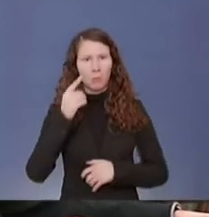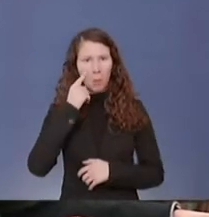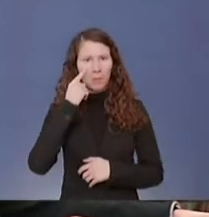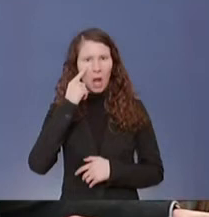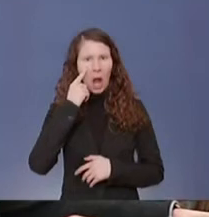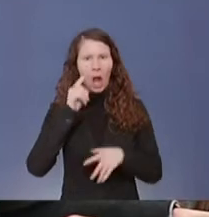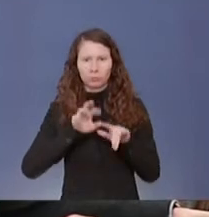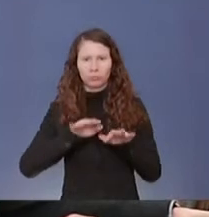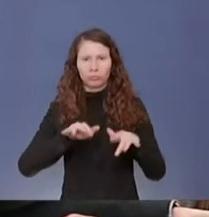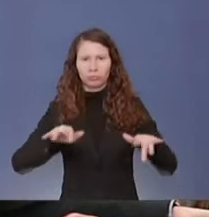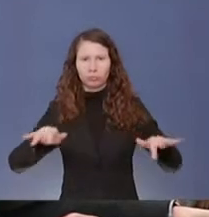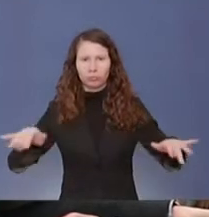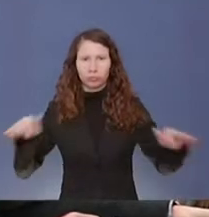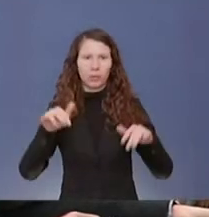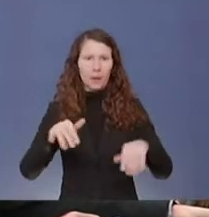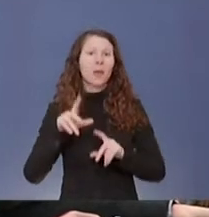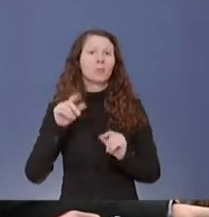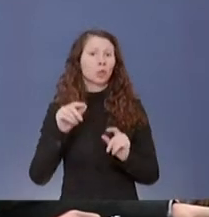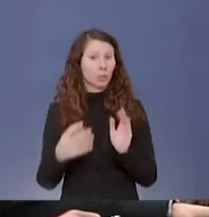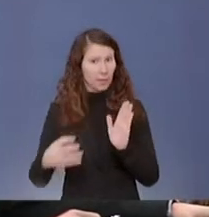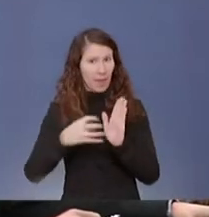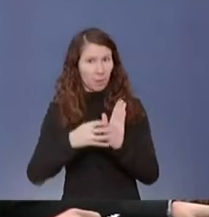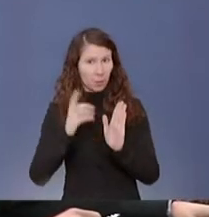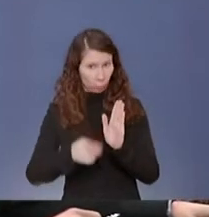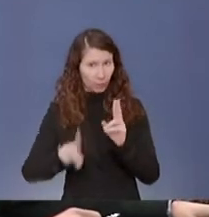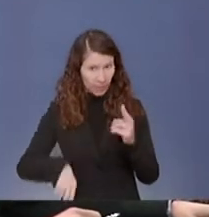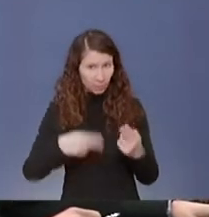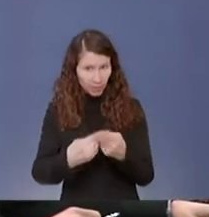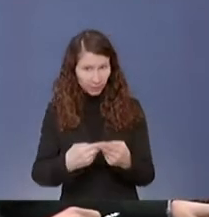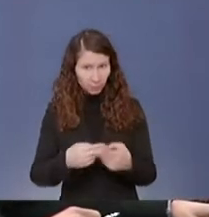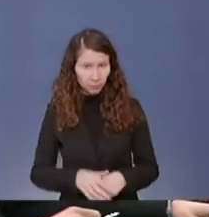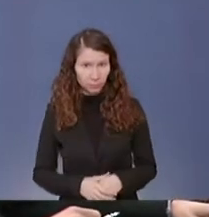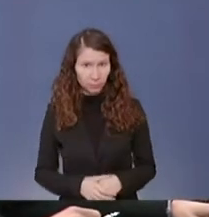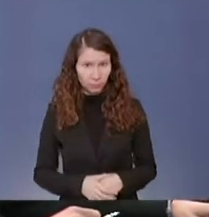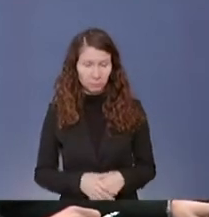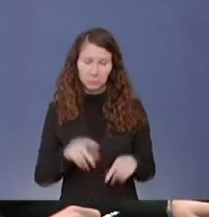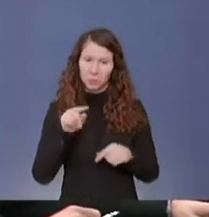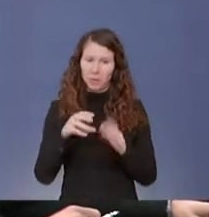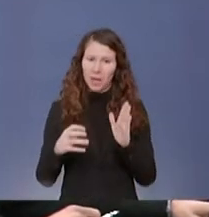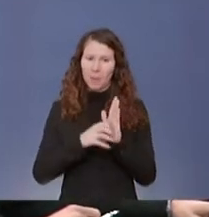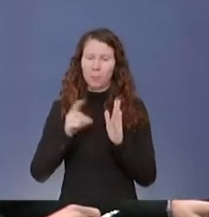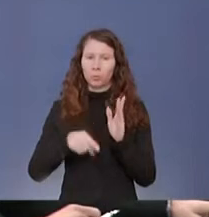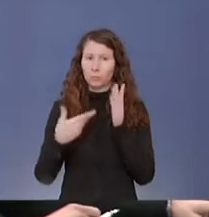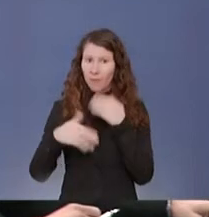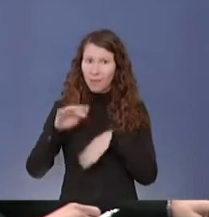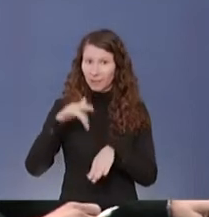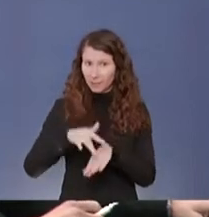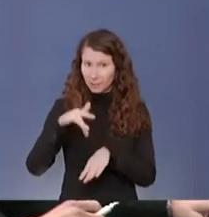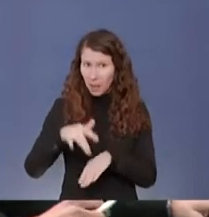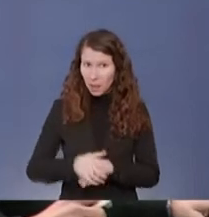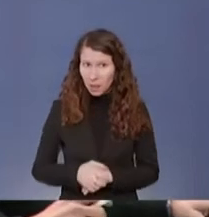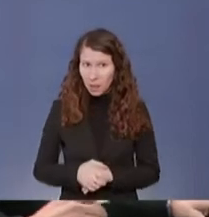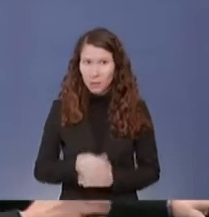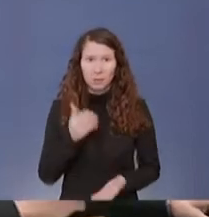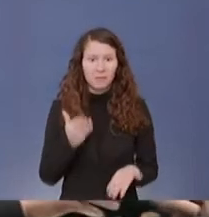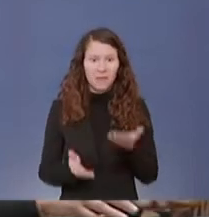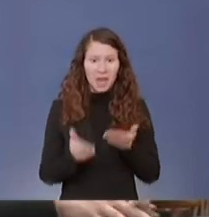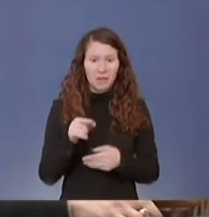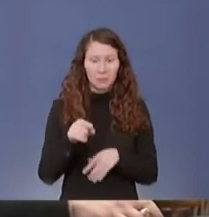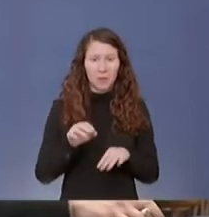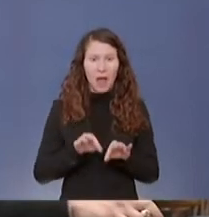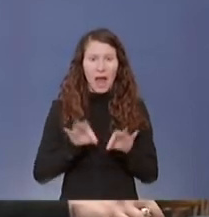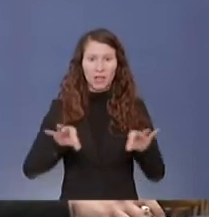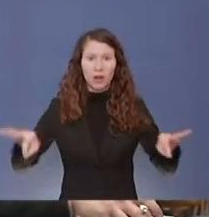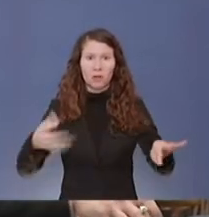Bedeutet dies, dass man auch die App da anpassen muss, also sensibler machen muss, weil vielleicht Ansteckung schon in kürzerer Zeit möglich